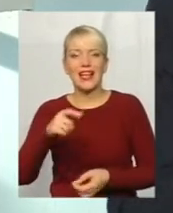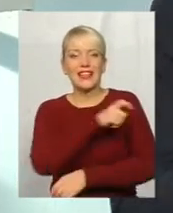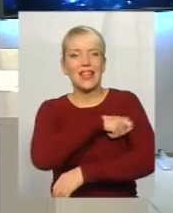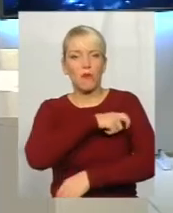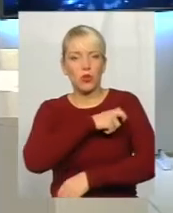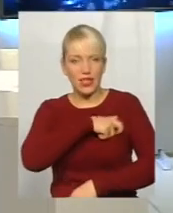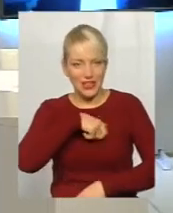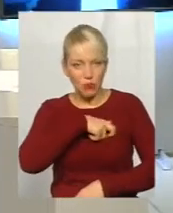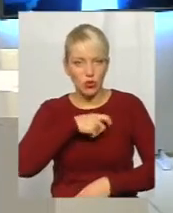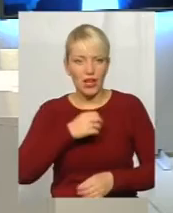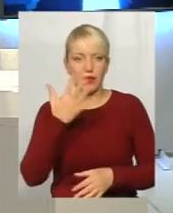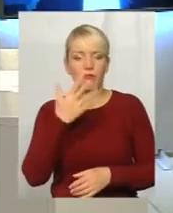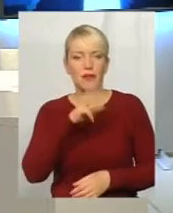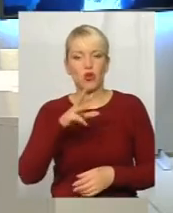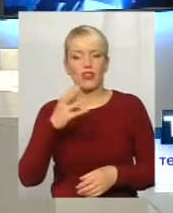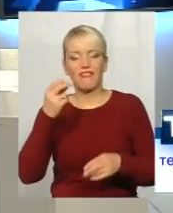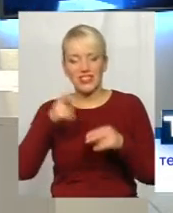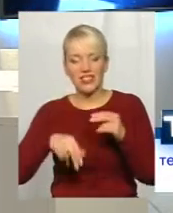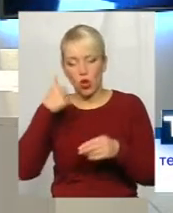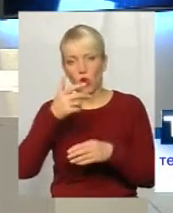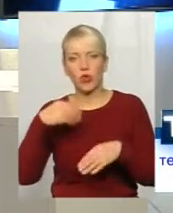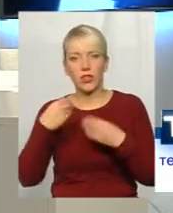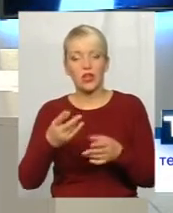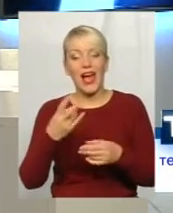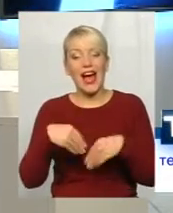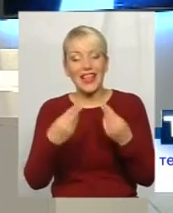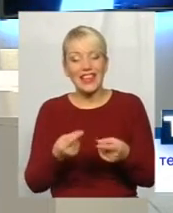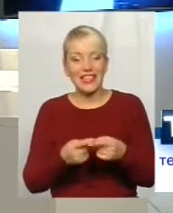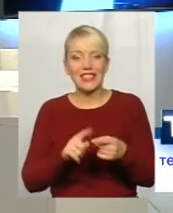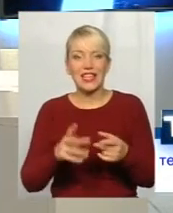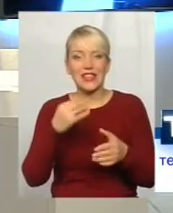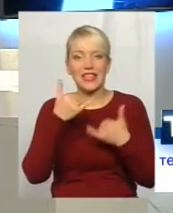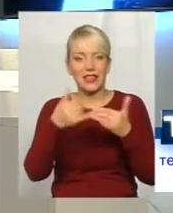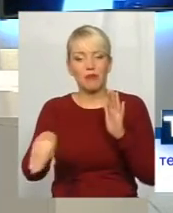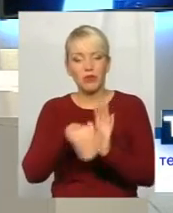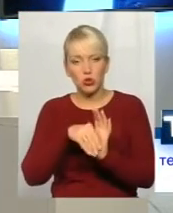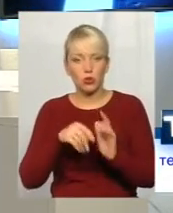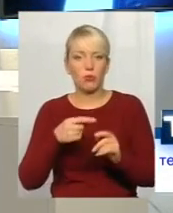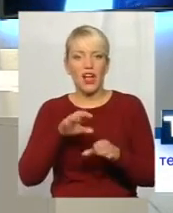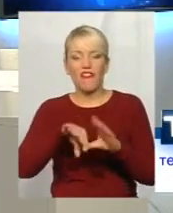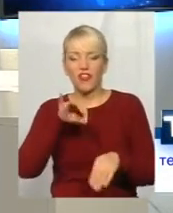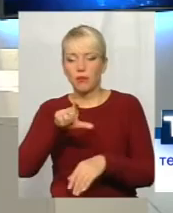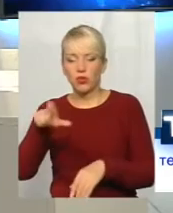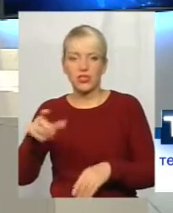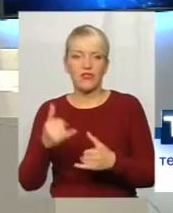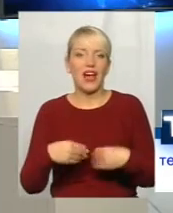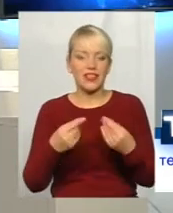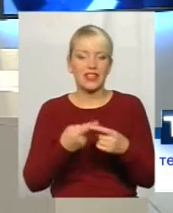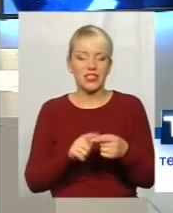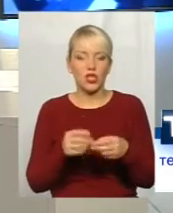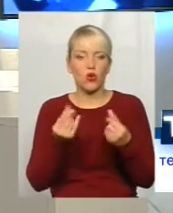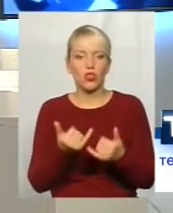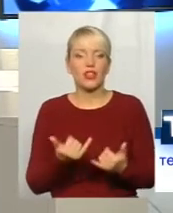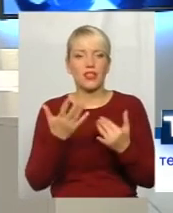сьогодні ще в кінці року видають, а дайте ці кошти не для підкуп виборців, а дайте ці кошти не людей. Ось напільного